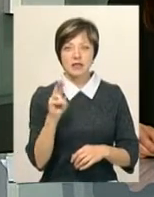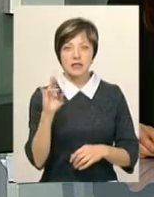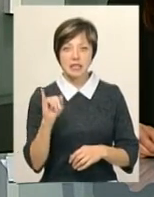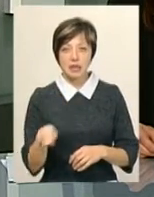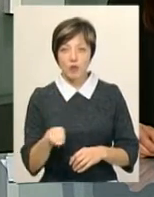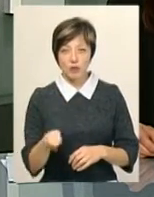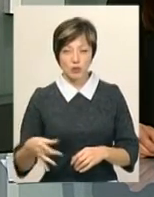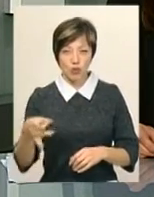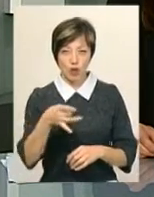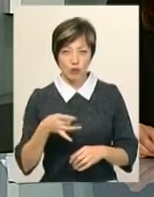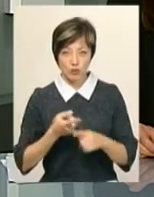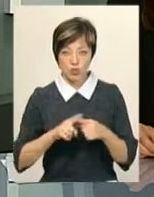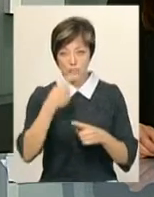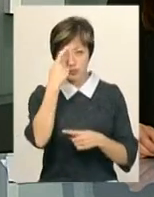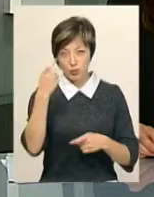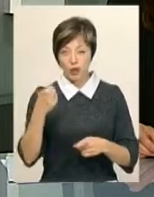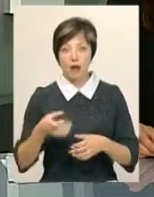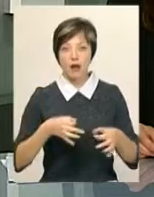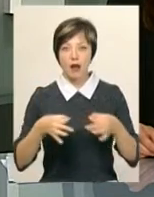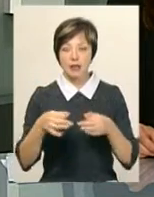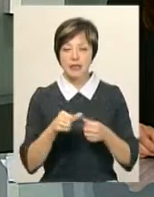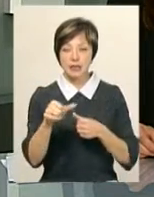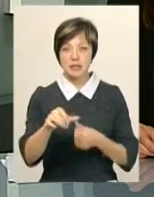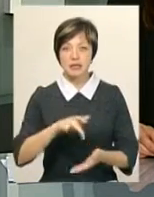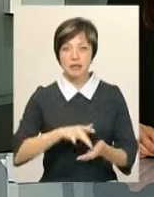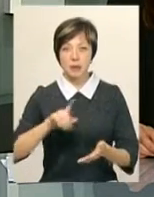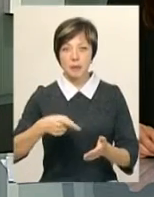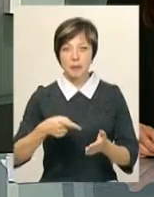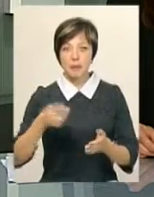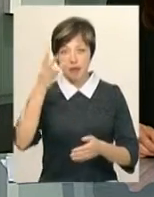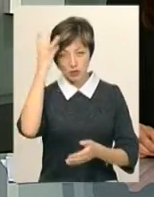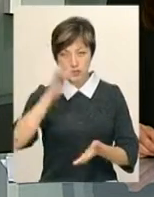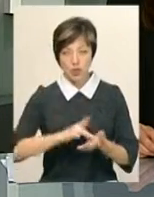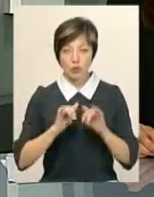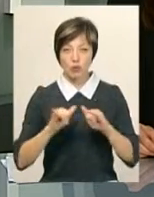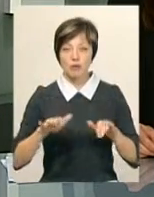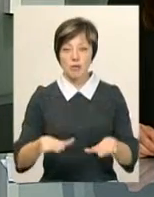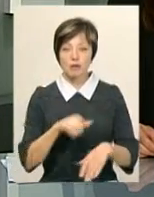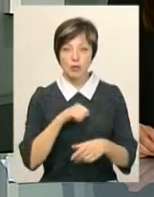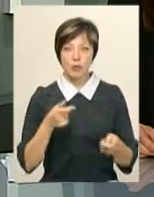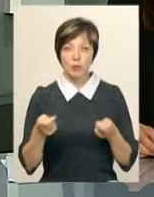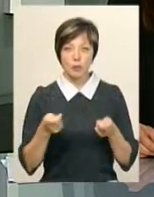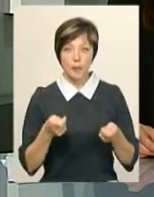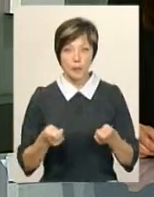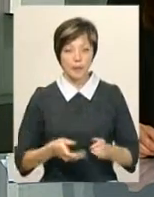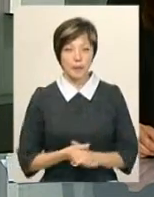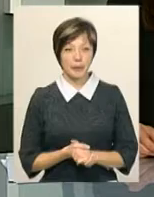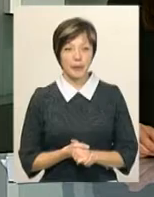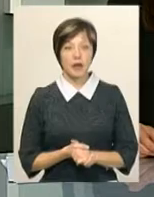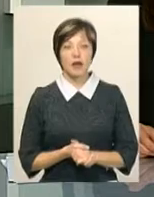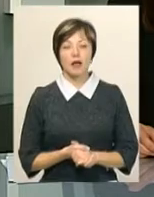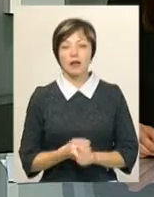Теофіпільського району. Про це повідомила радник з децентралізації Хмельницького центру розвитку місцевого самоврядування Вікторія Любенчук.